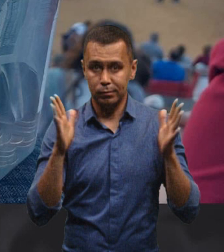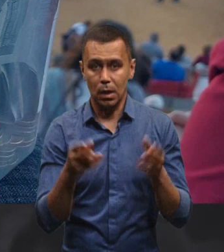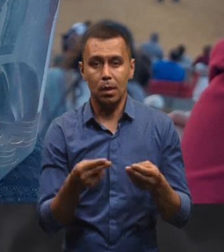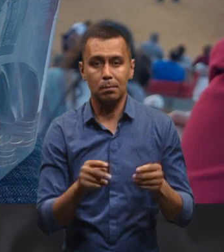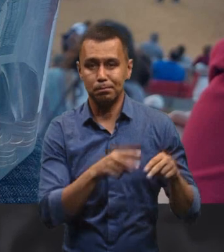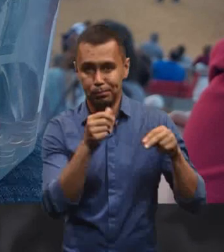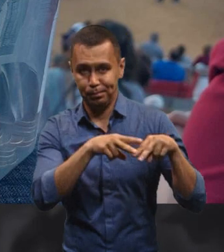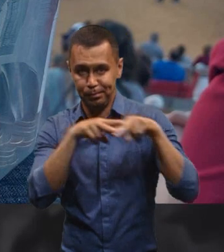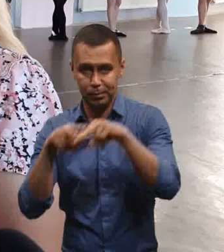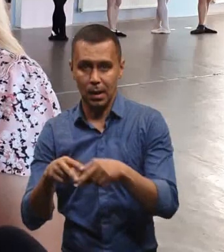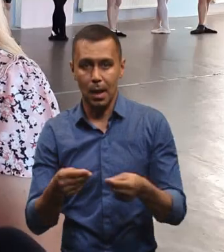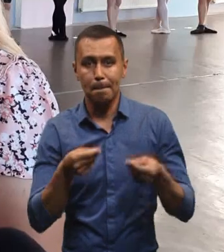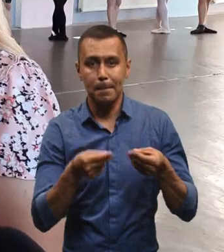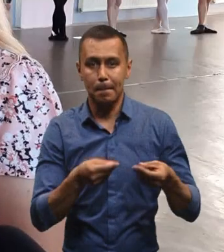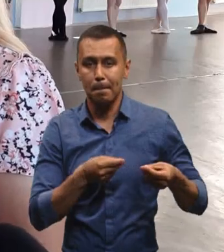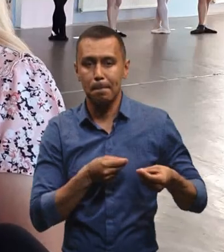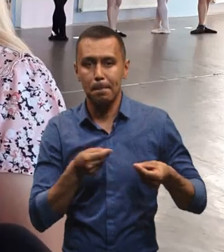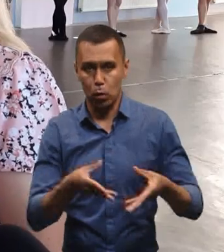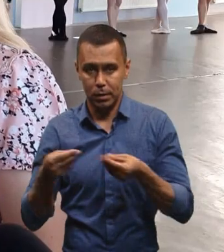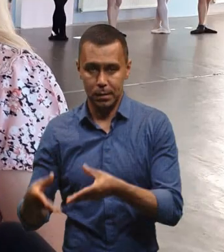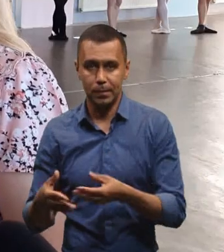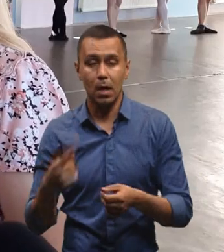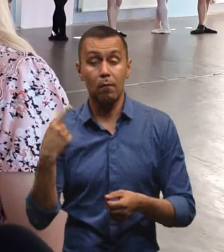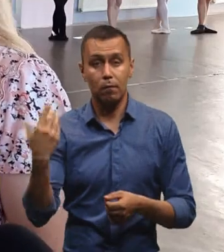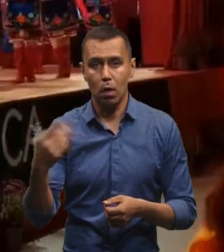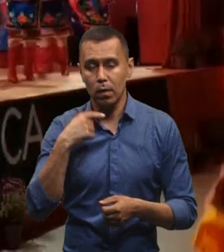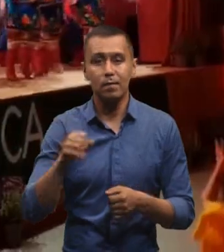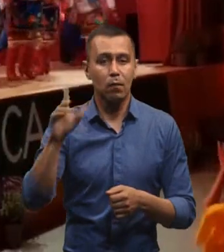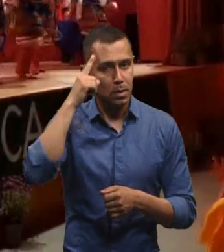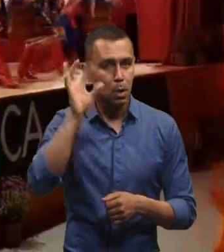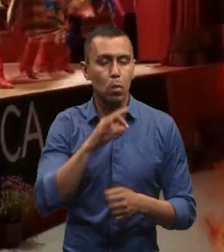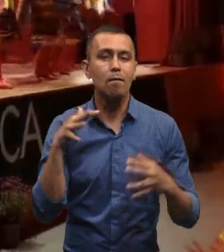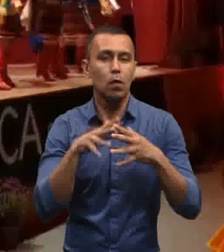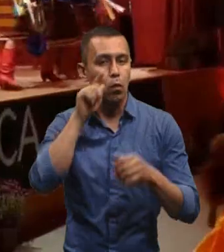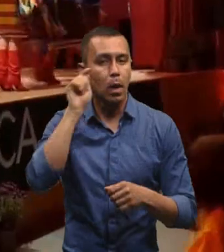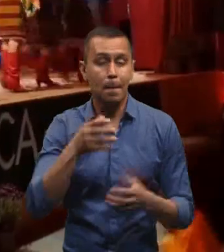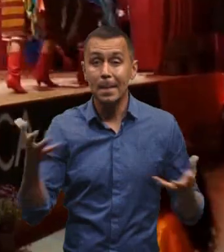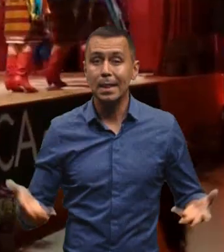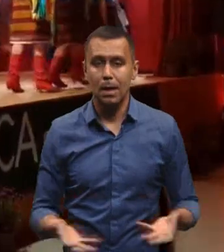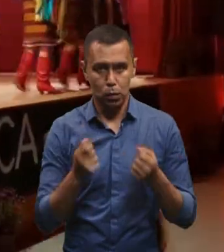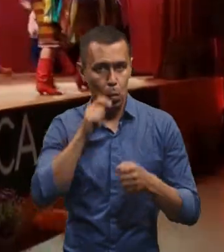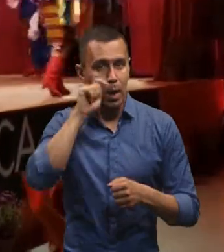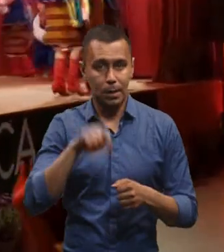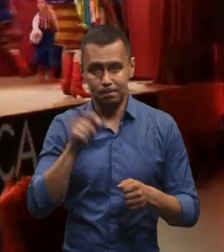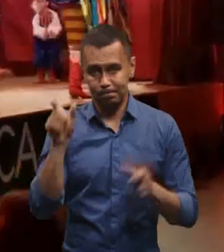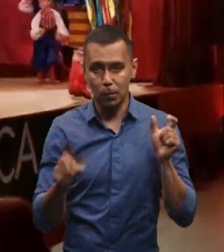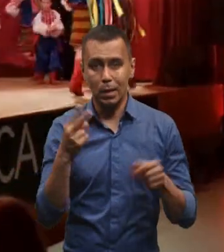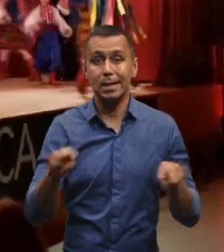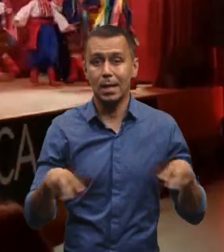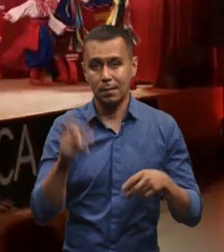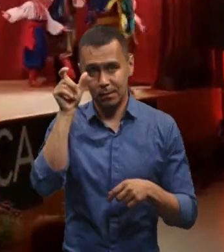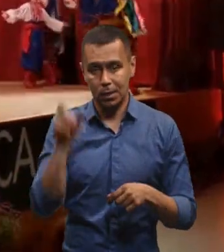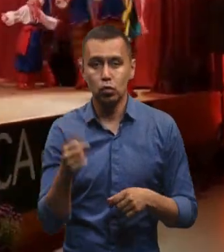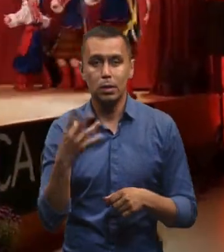благодійність, розповідає керівниця ансамблю Валентина Мандзій. За її словами, в Європі знають про війну в Україні та підтримують українців. Одна із танцівниць,